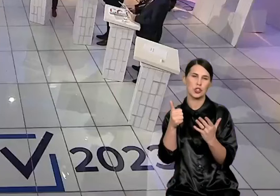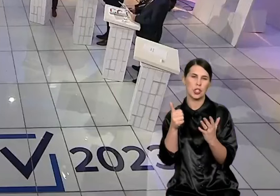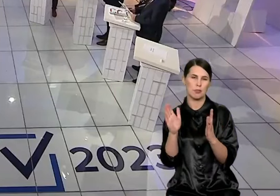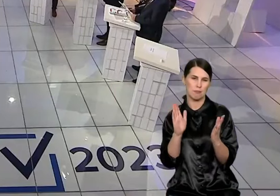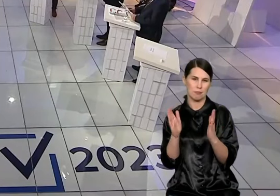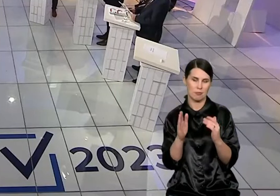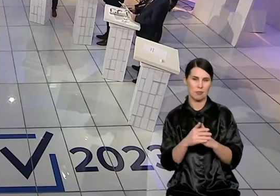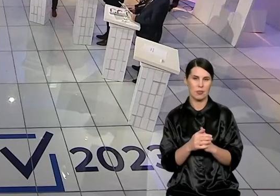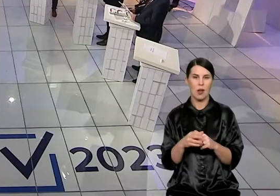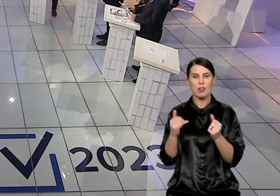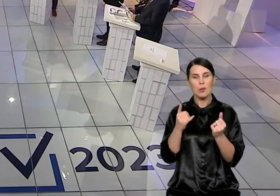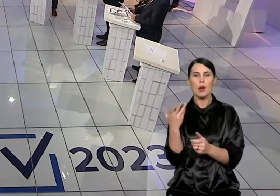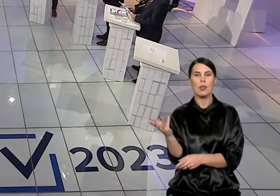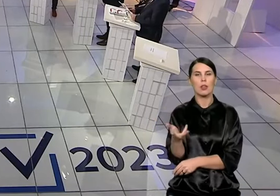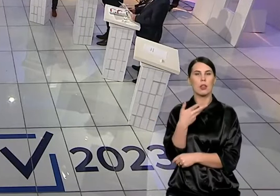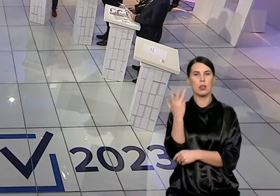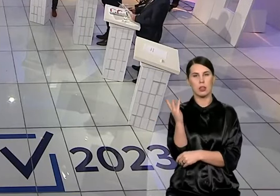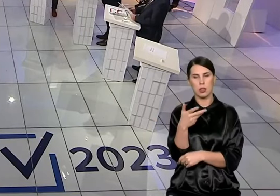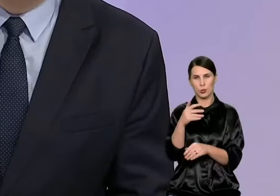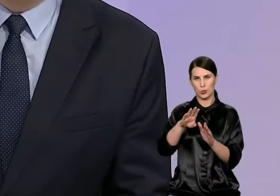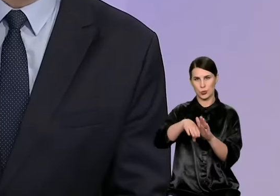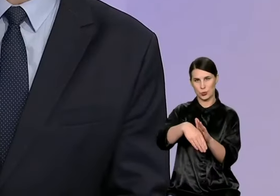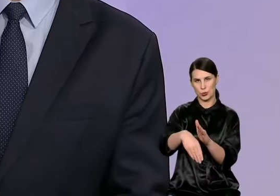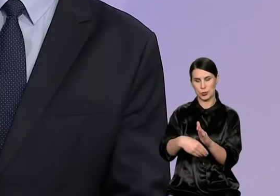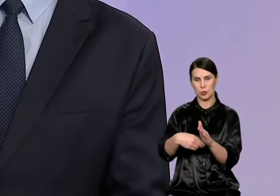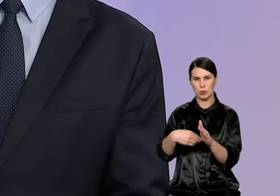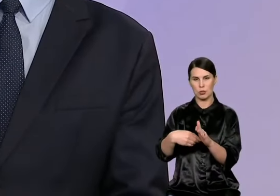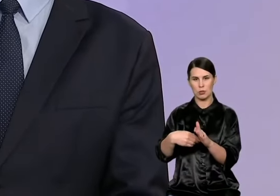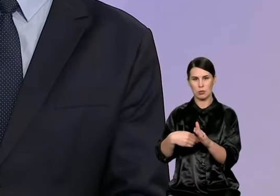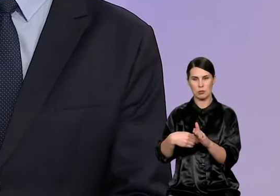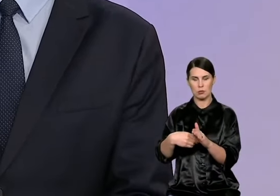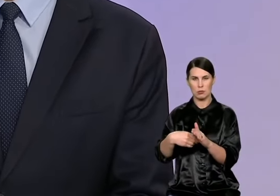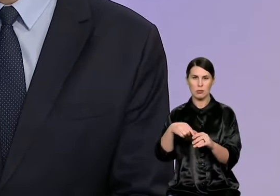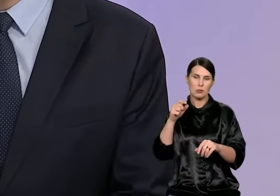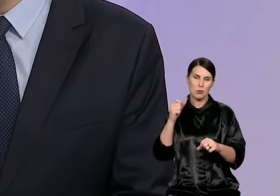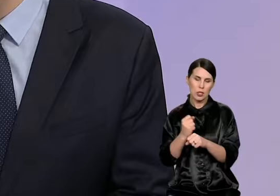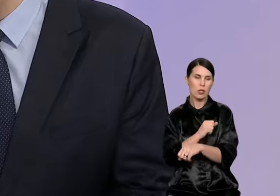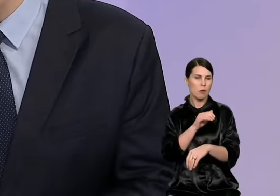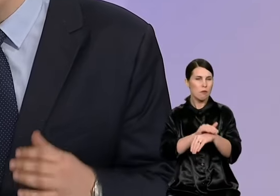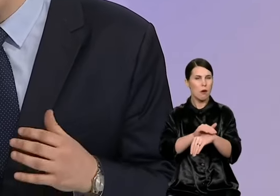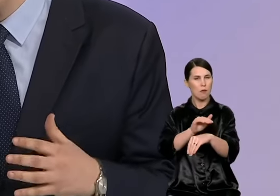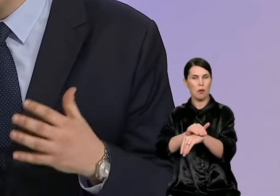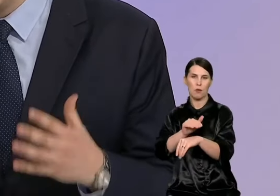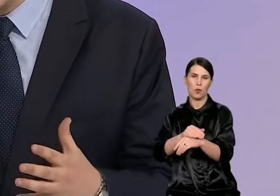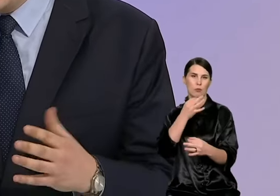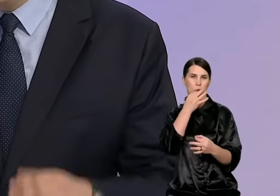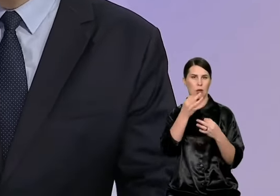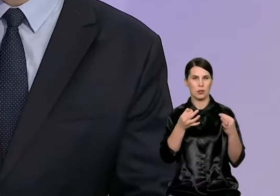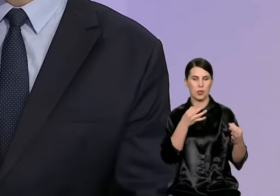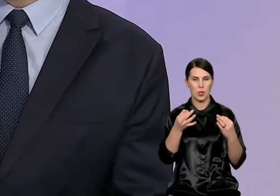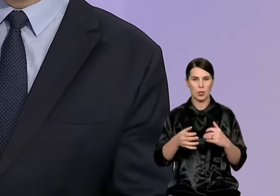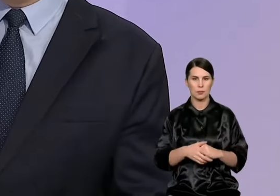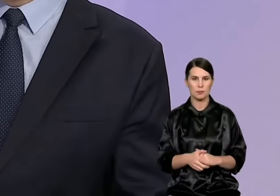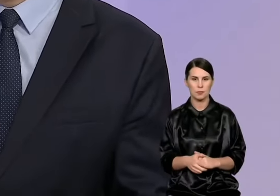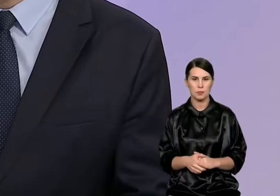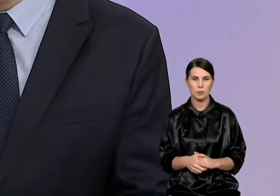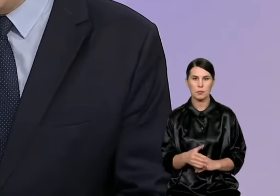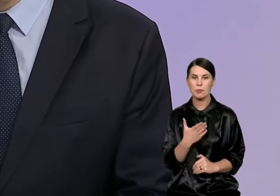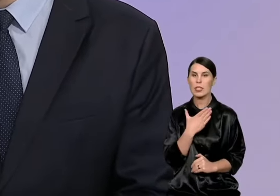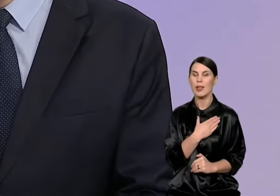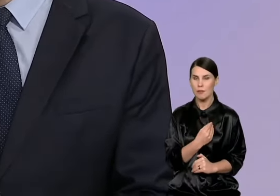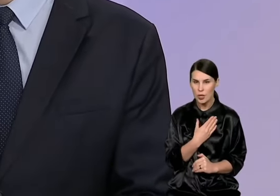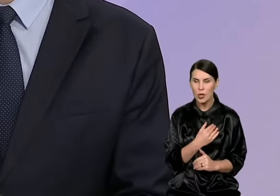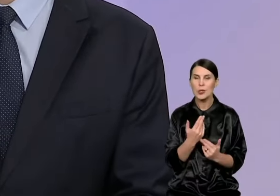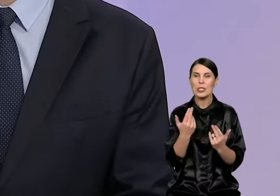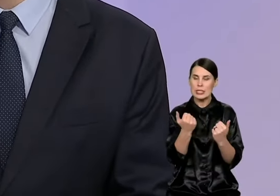prieškalbant vėjusiai atėrė. Prašau, panie svejusiai. Nice! Tai vėjų, čia lygite patį situaciją, kaip su Gacijom. Aš neneidiu, kad bent kažką Vilnius daro ir